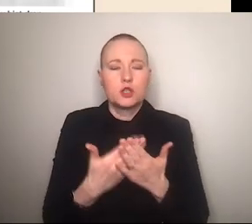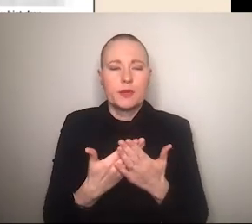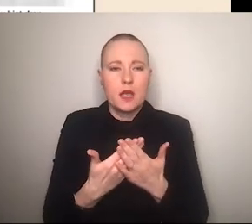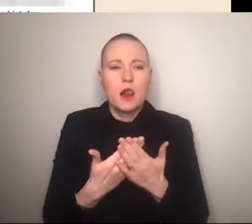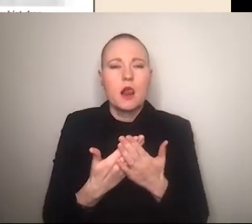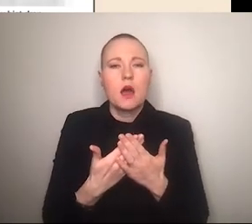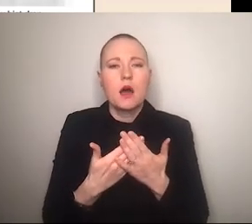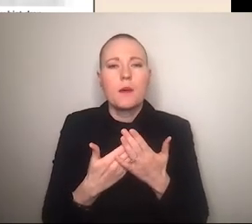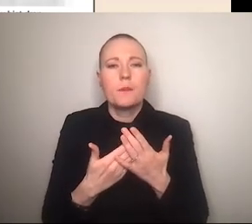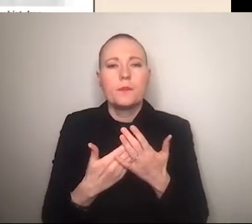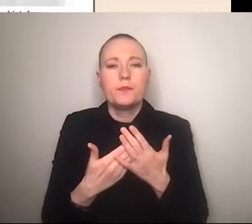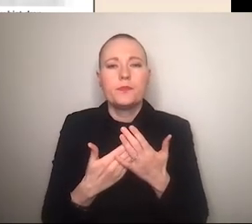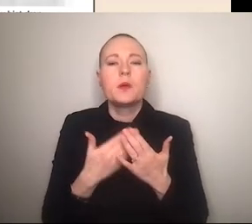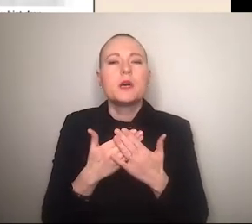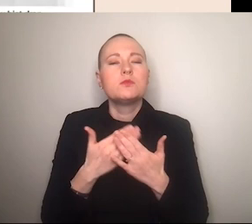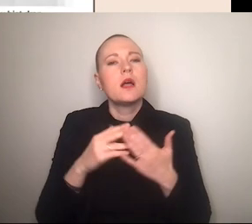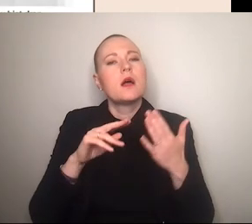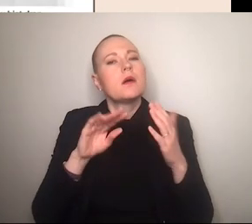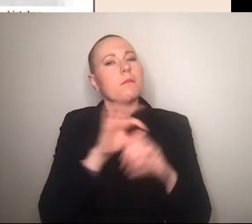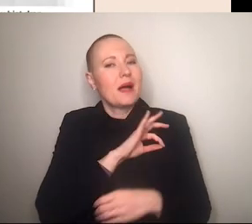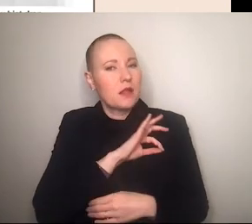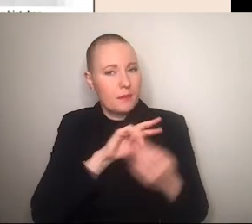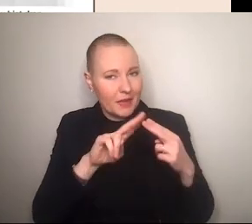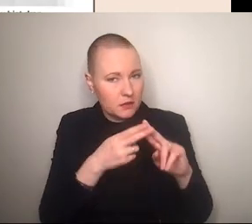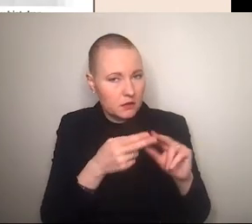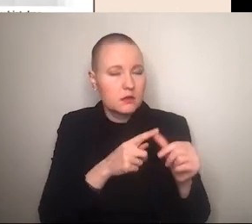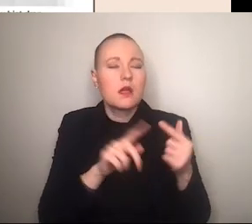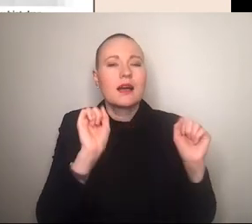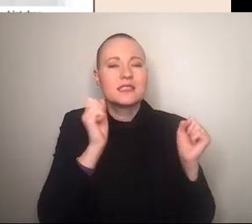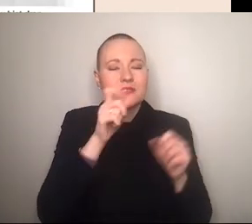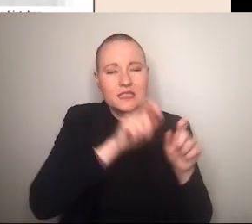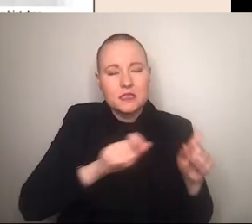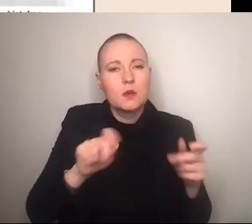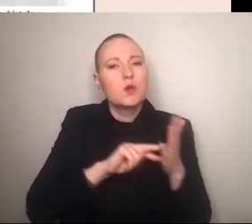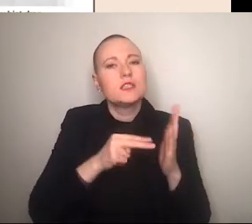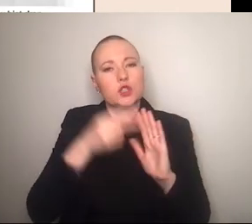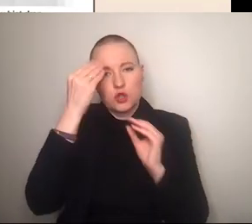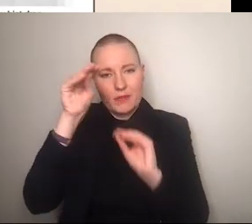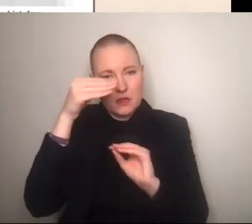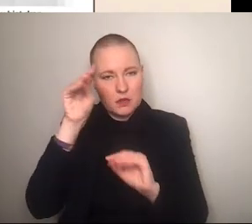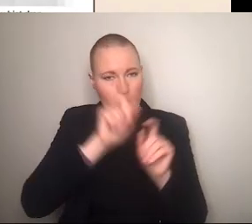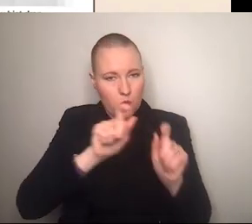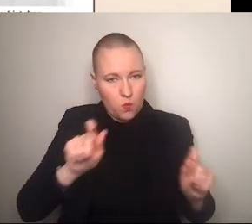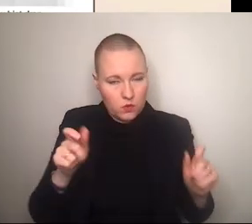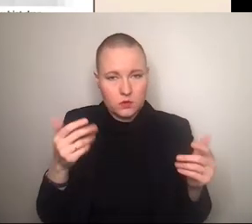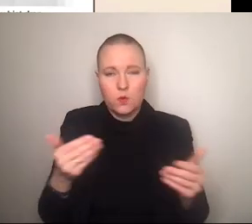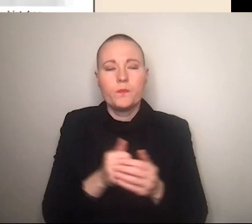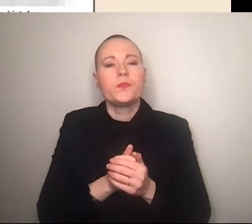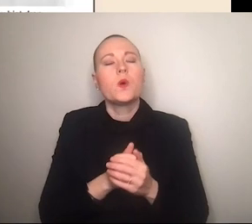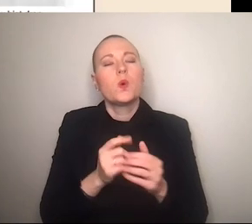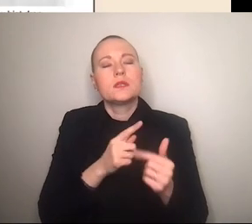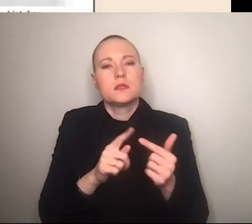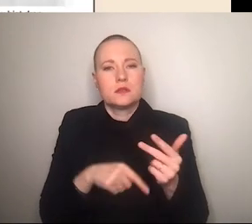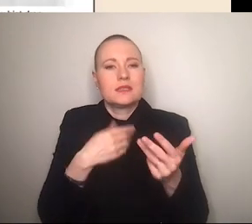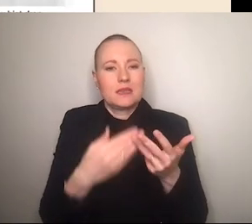beispiel parteimitglieder aktivistinnen politische kommentatorinnen et cetera und dann wird im bereich von